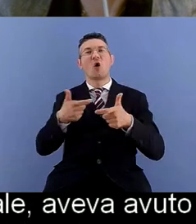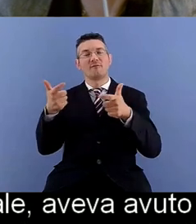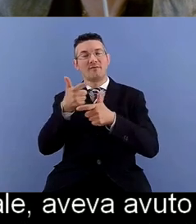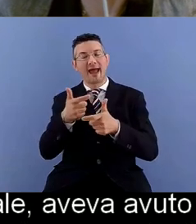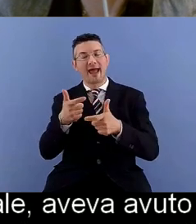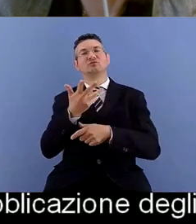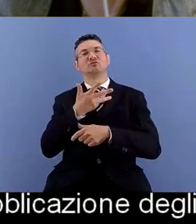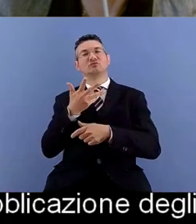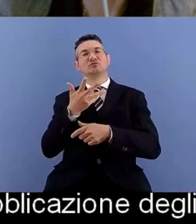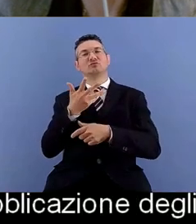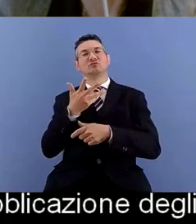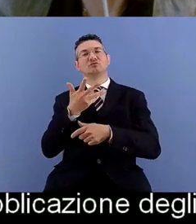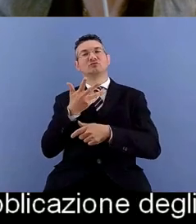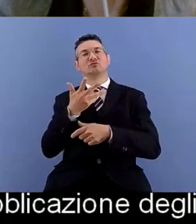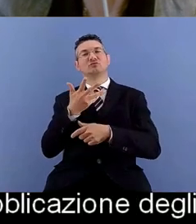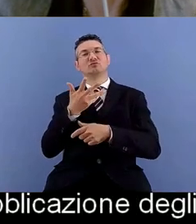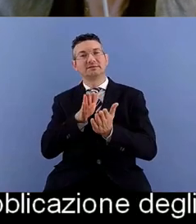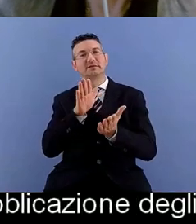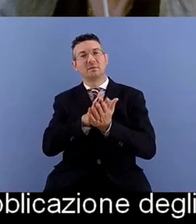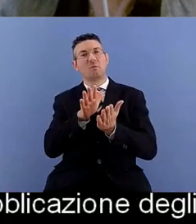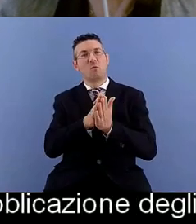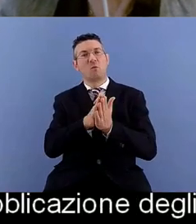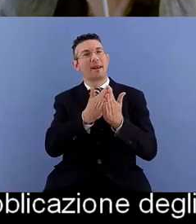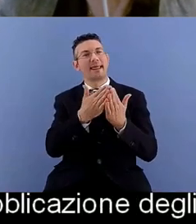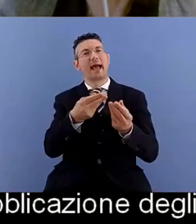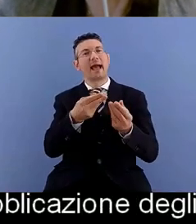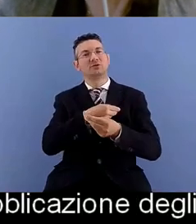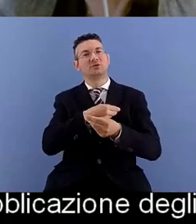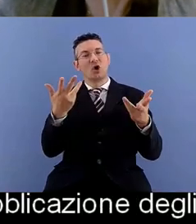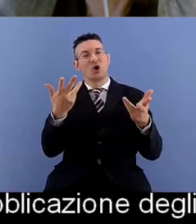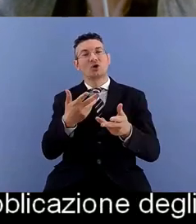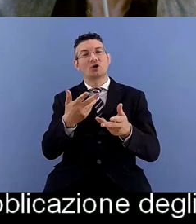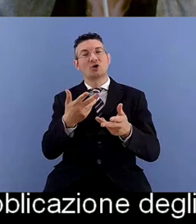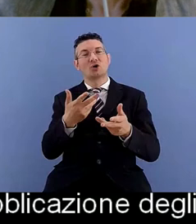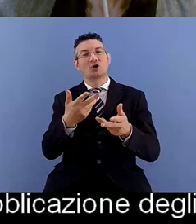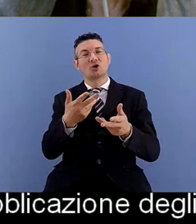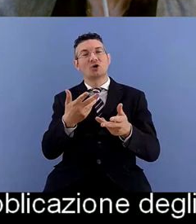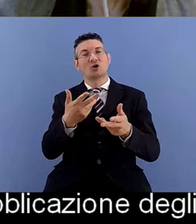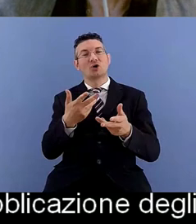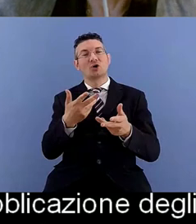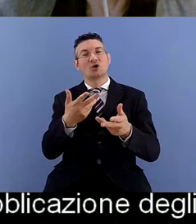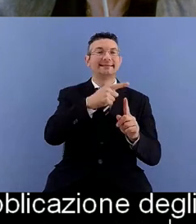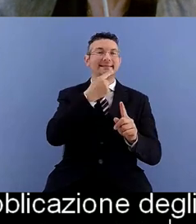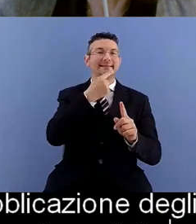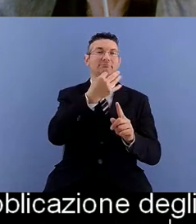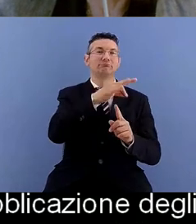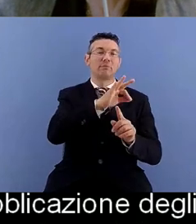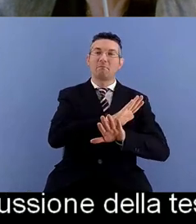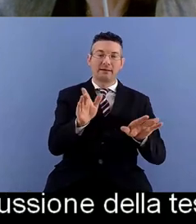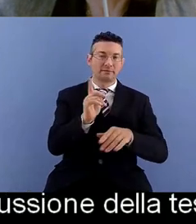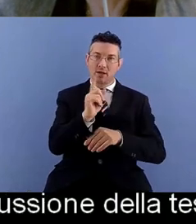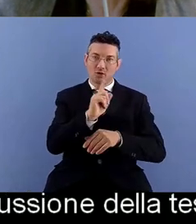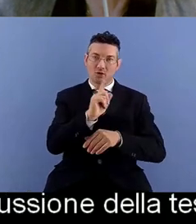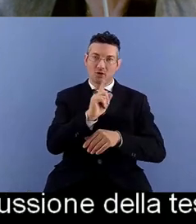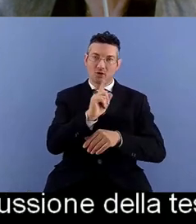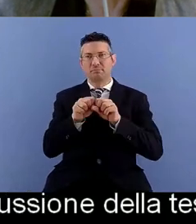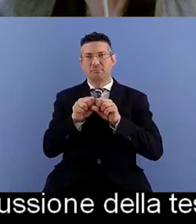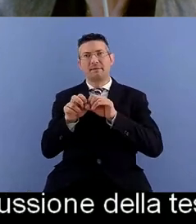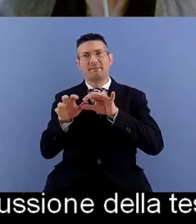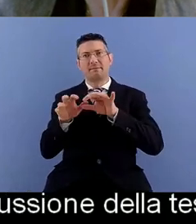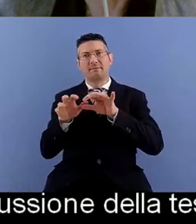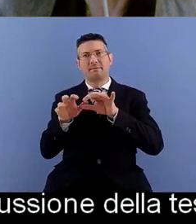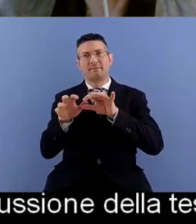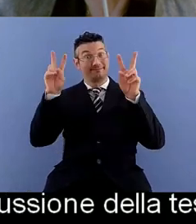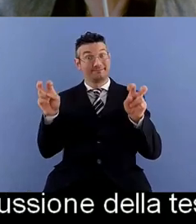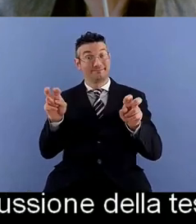un certo seguito rispetto alla chiusura la discussione della tesi di laurea poi abbiamo portato questo tema all'interno della